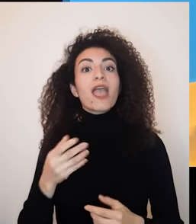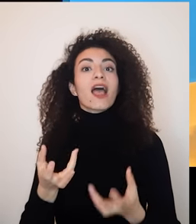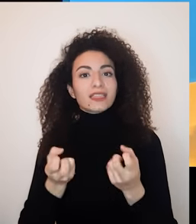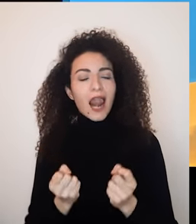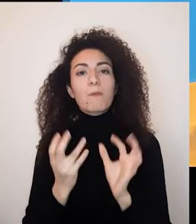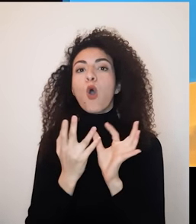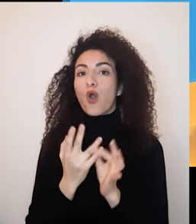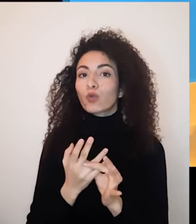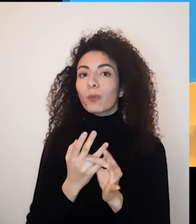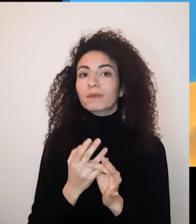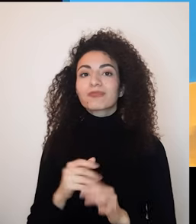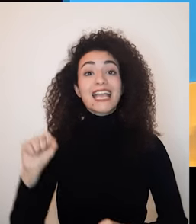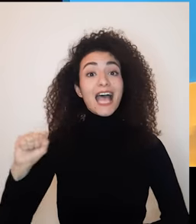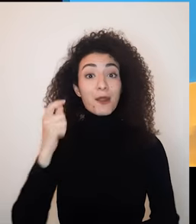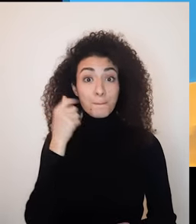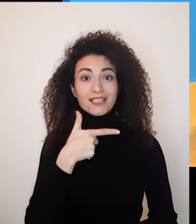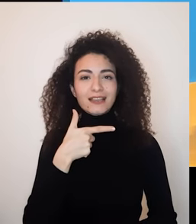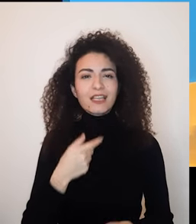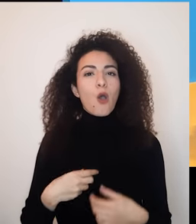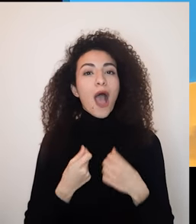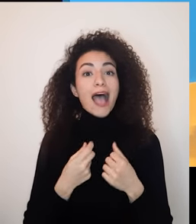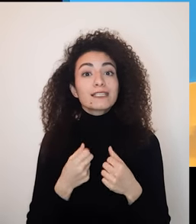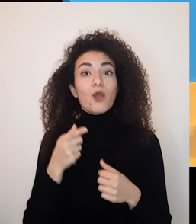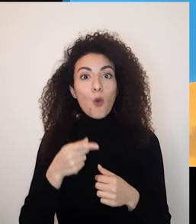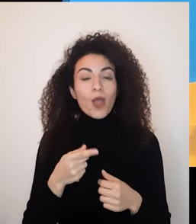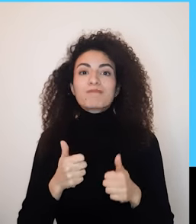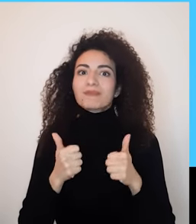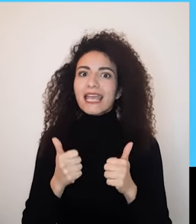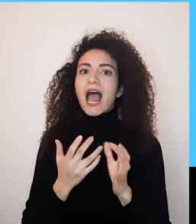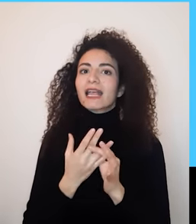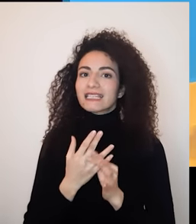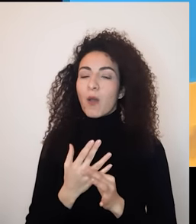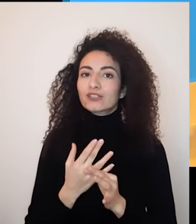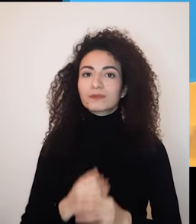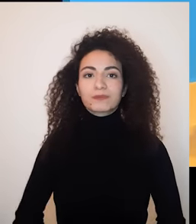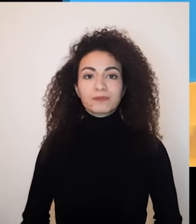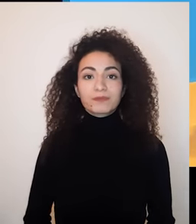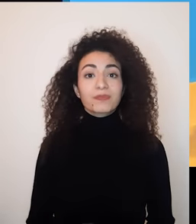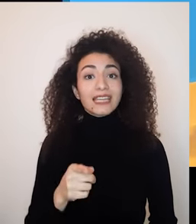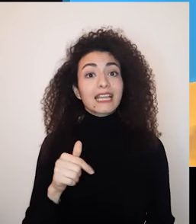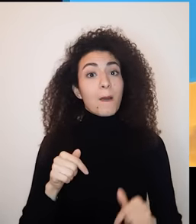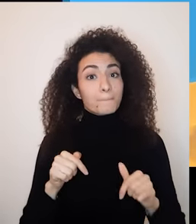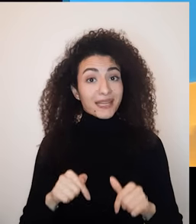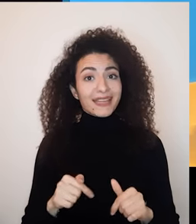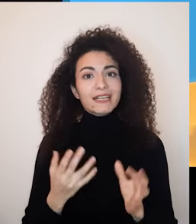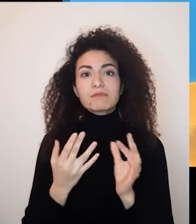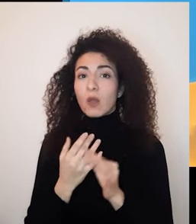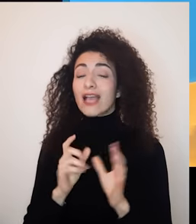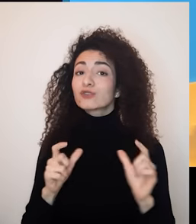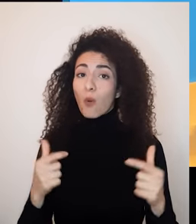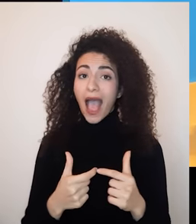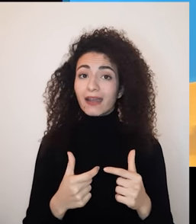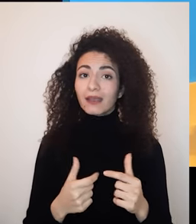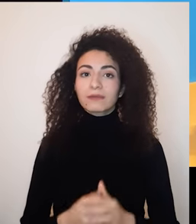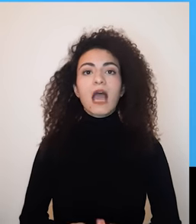لأنه شعرت أنه العلاقة نضجت وأنه هالشاب سيكون شريك حياته وأنت هلأ عندك رغبة عميقة أنك تبني حياة